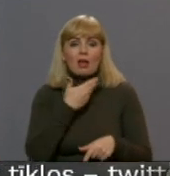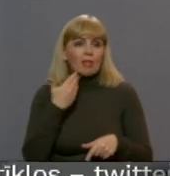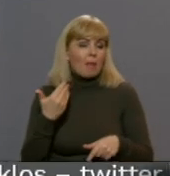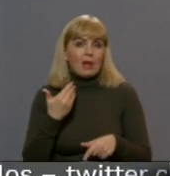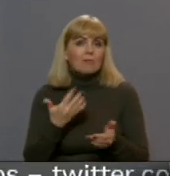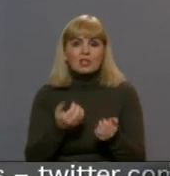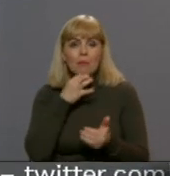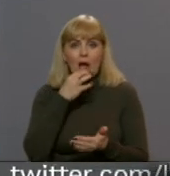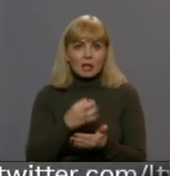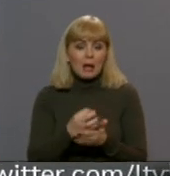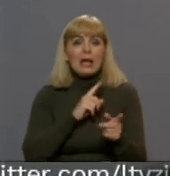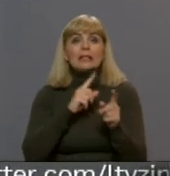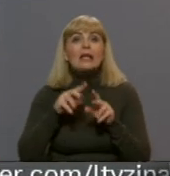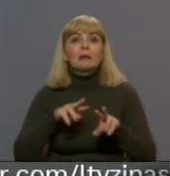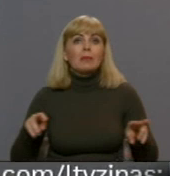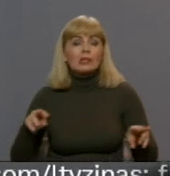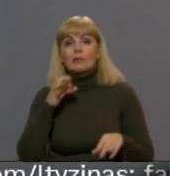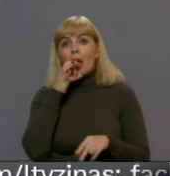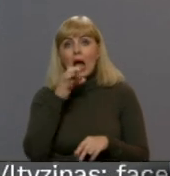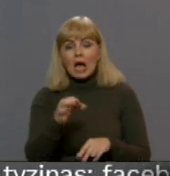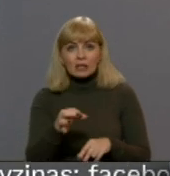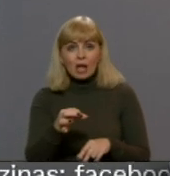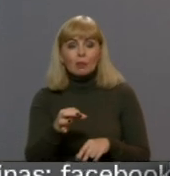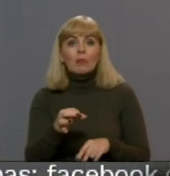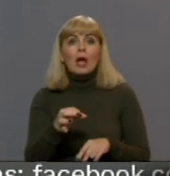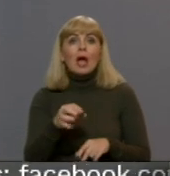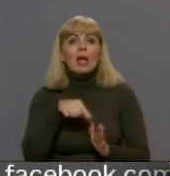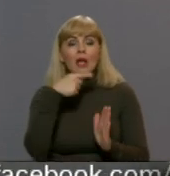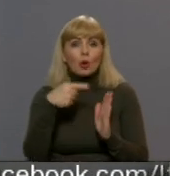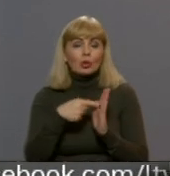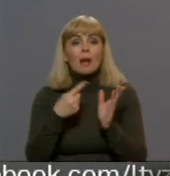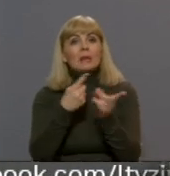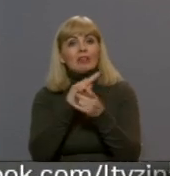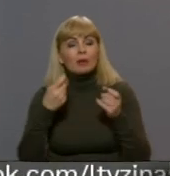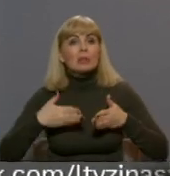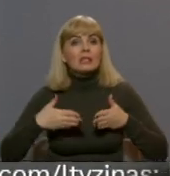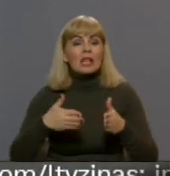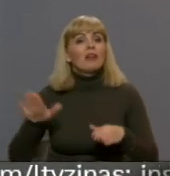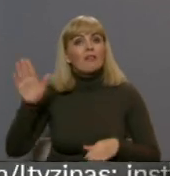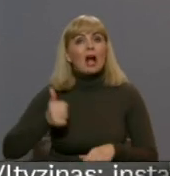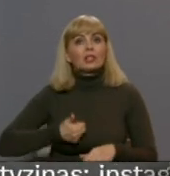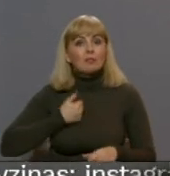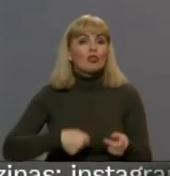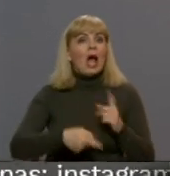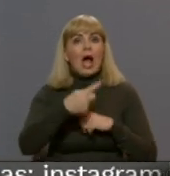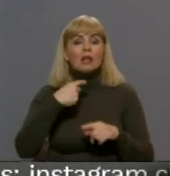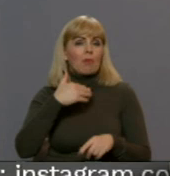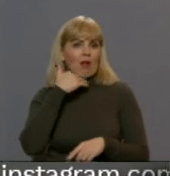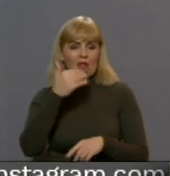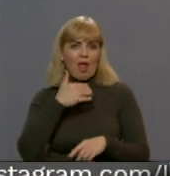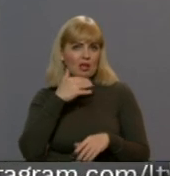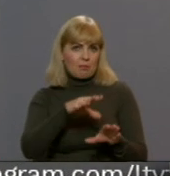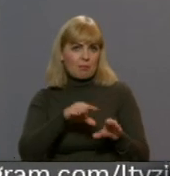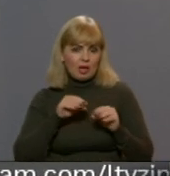atbildi. Satiksmes ministrija, atbildot uz LRT Plus jautājumu, informēja, ka ceļu valsts īpašumā atpakaļ pārņemt neplāno.